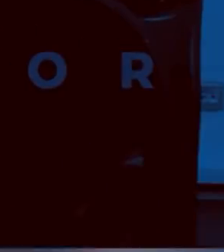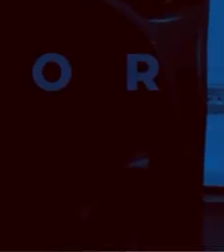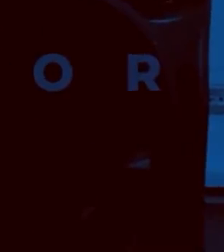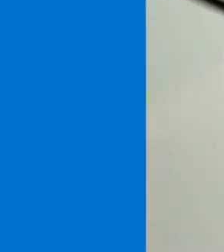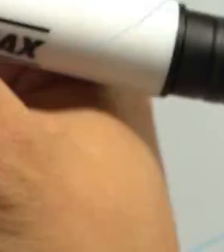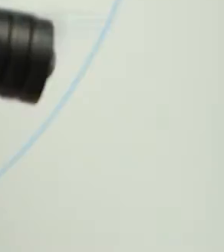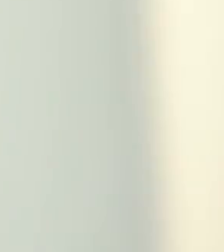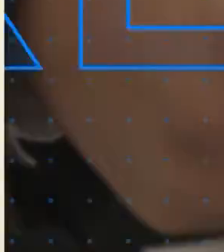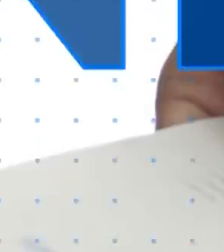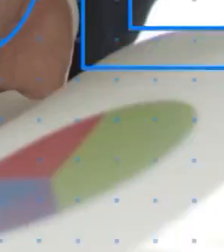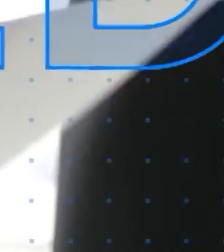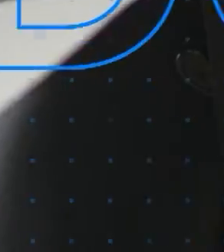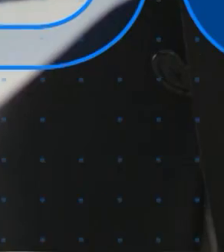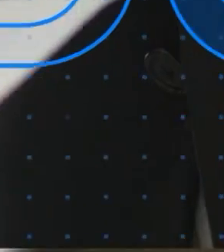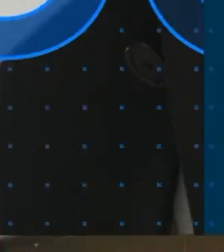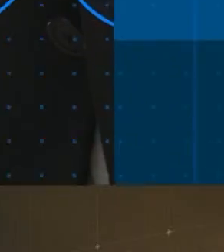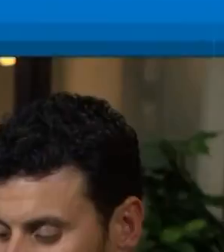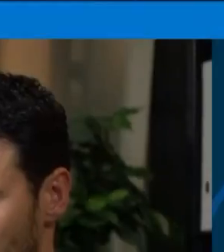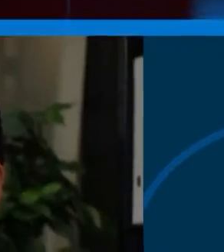até um próximo Ress糸.